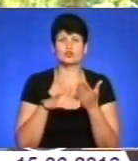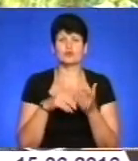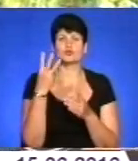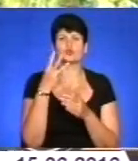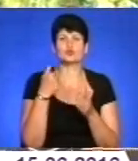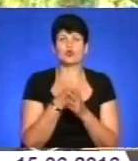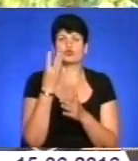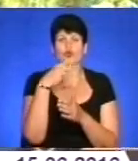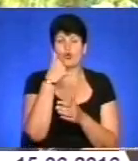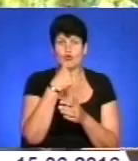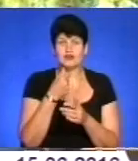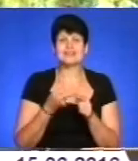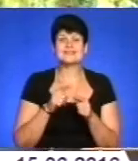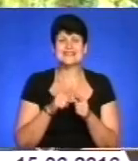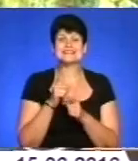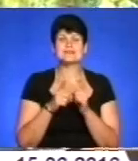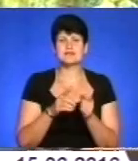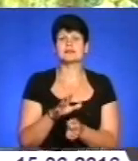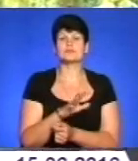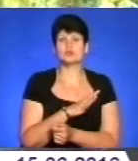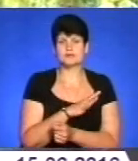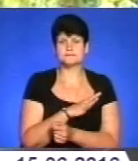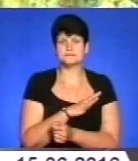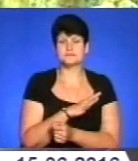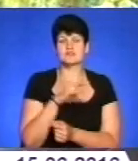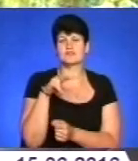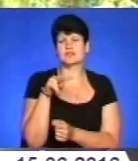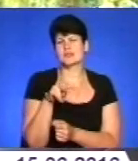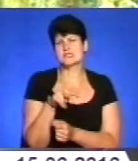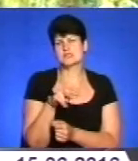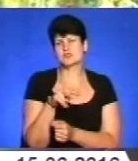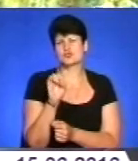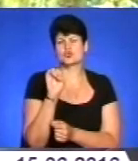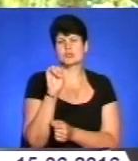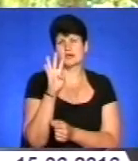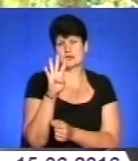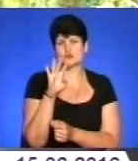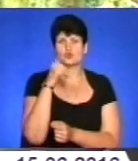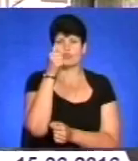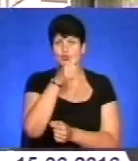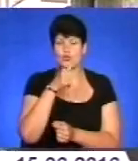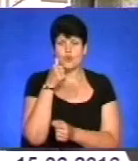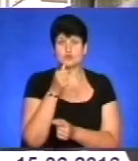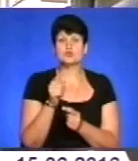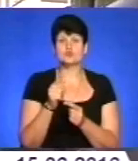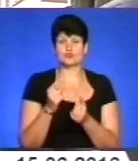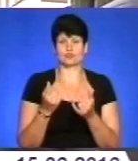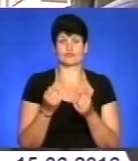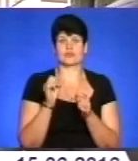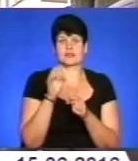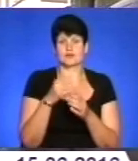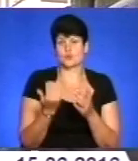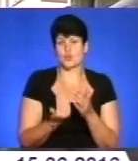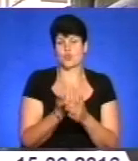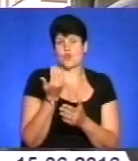віку. Ця зміна відбулася у 2014 році. Чому вкидаються нові